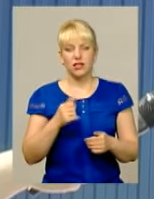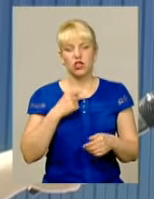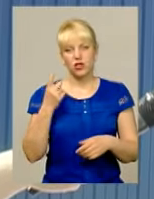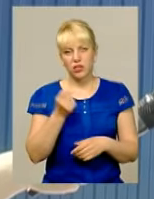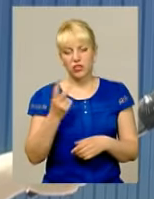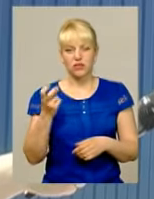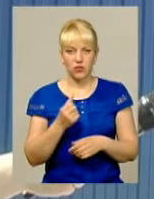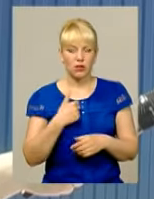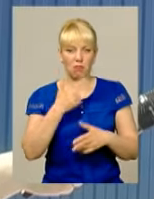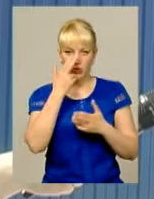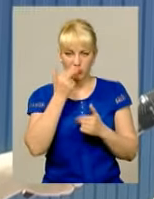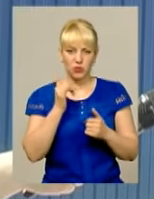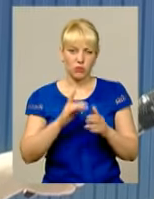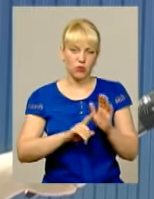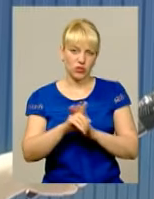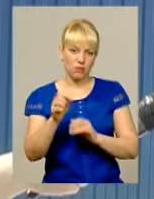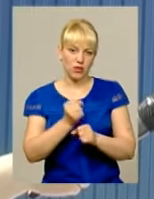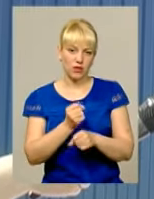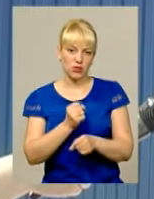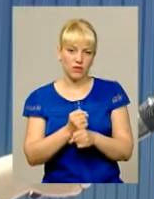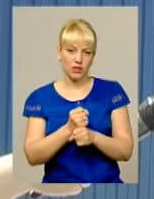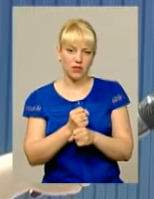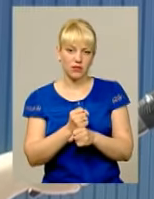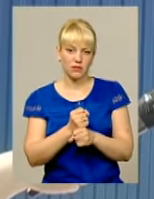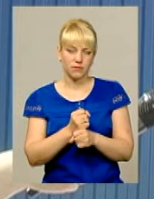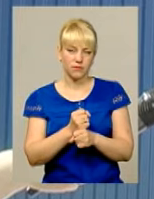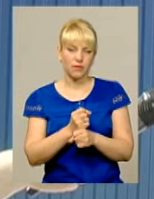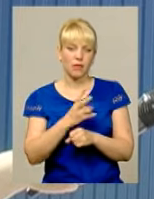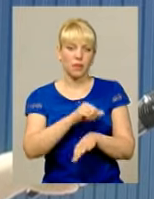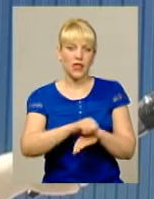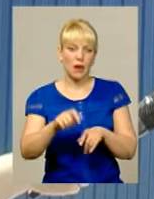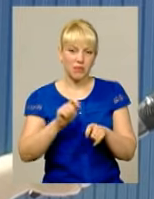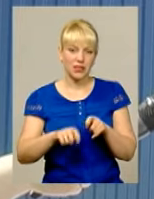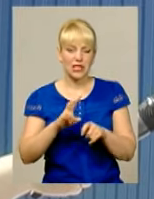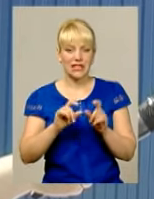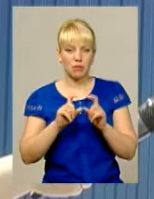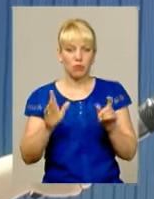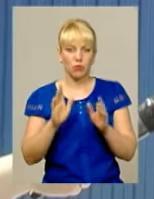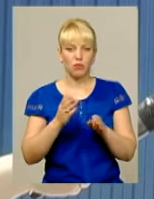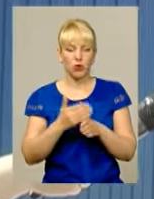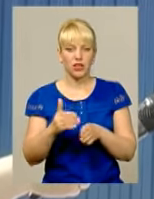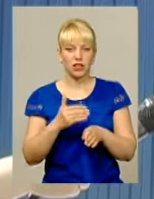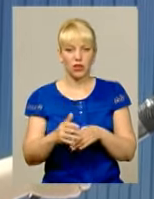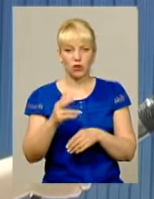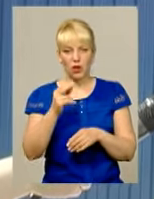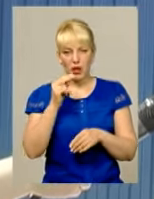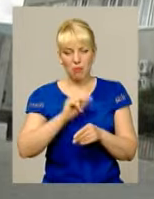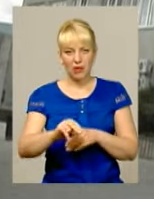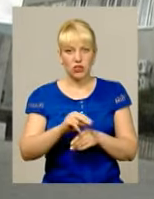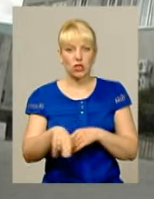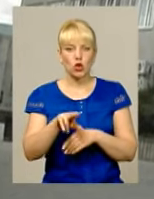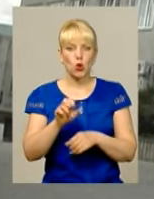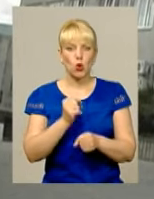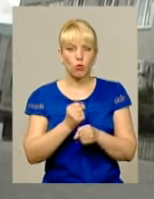тиждень-другий ми адаптуємося і почнемо працювати на митницях і в департаменті Будемо потихеньку привчати вже до роботи в Україні